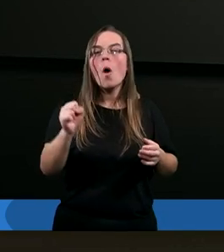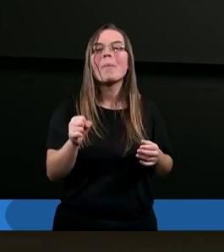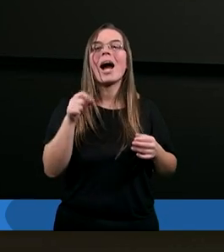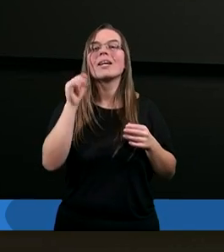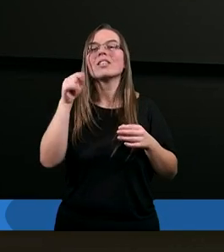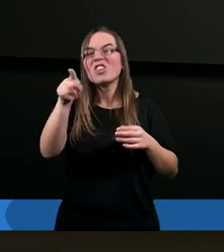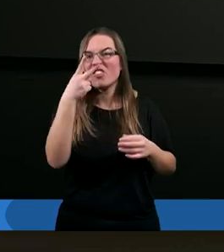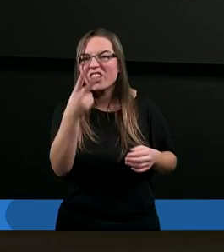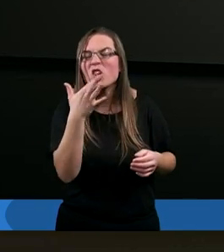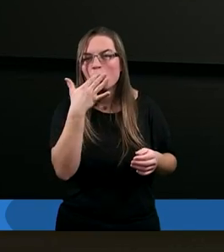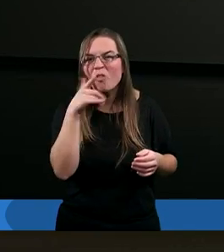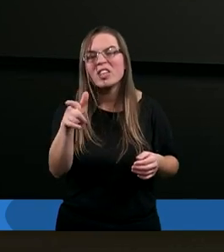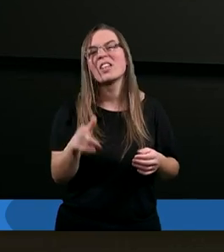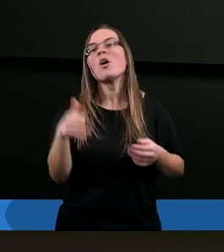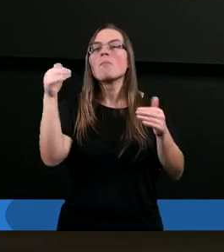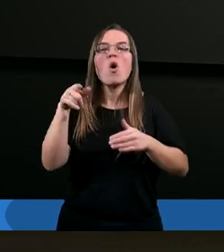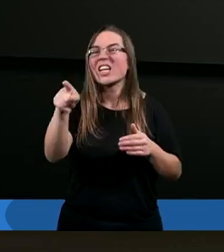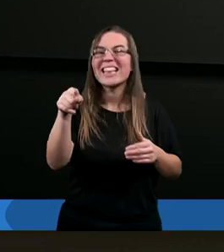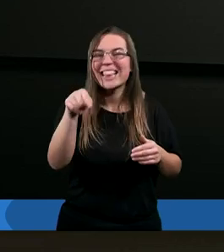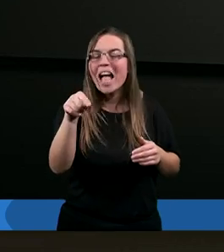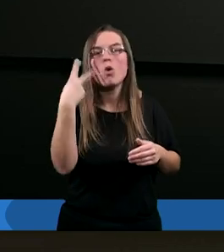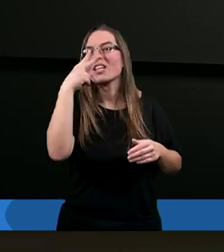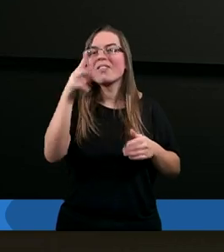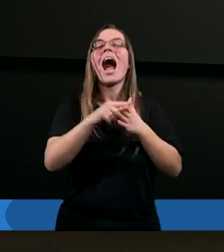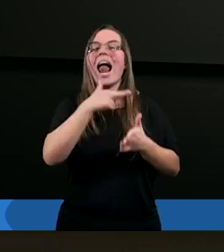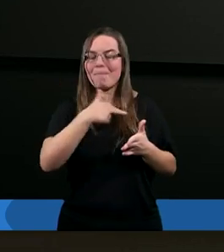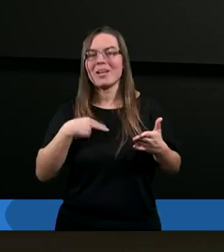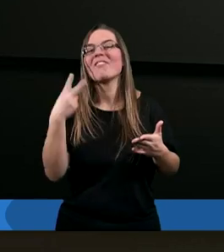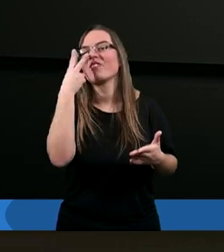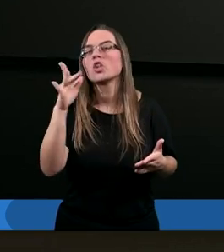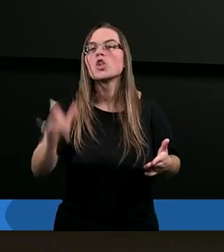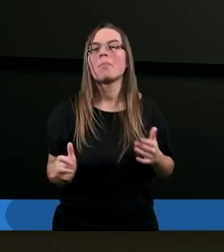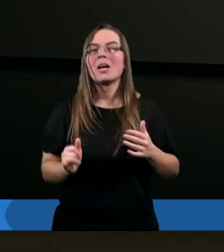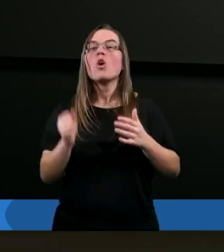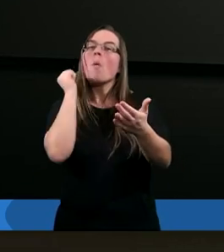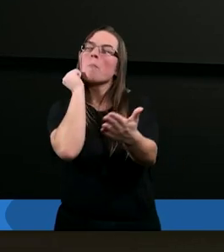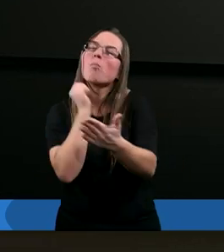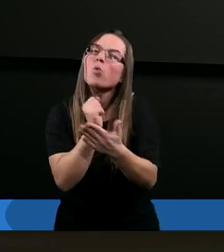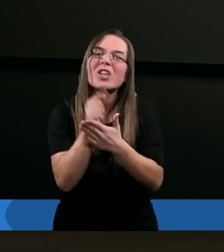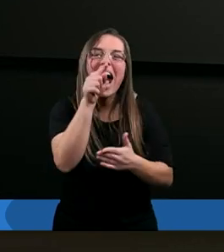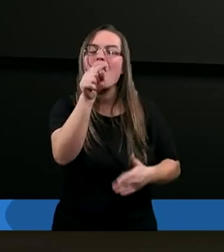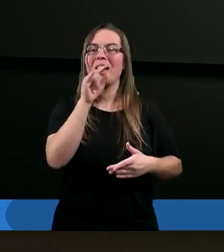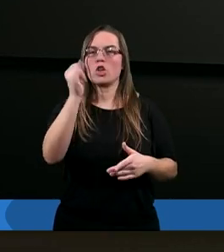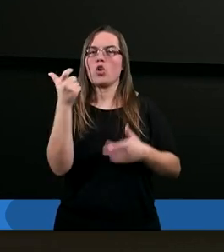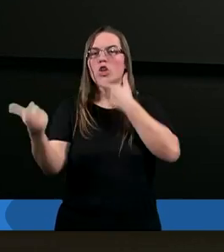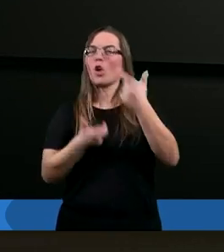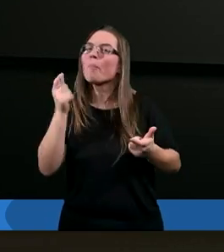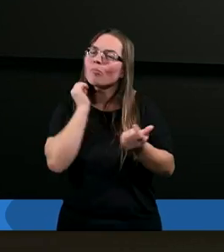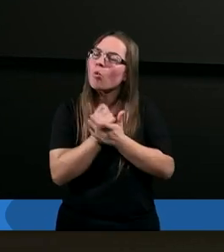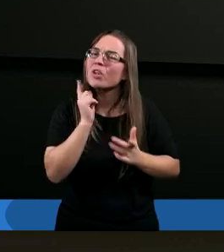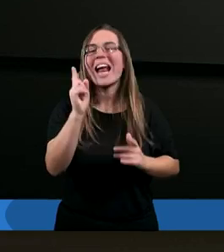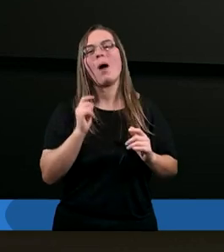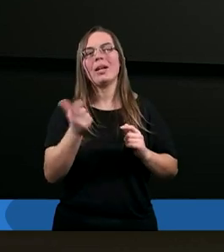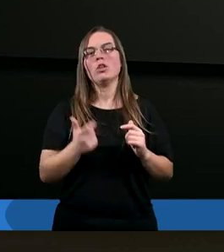mówili, widzisz, może tego nie widzisz, ale my widzimy. Musiałeś coś zrobić. Musiałeś coś